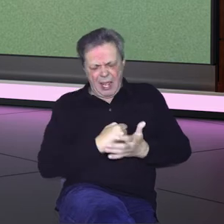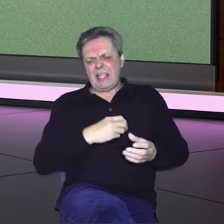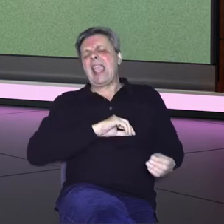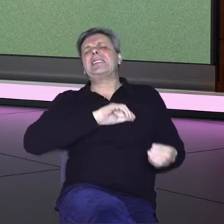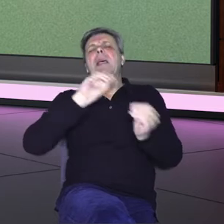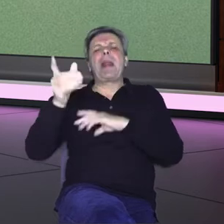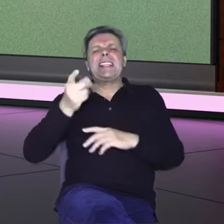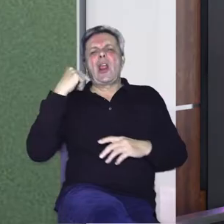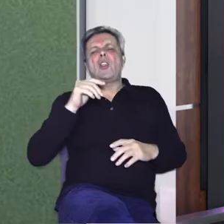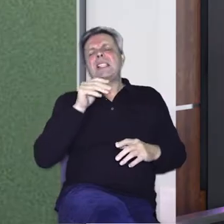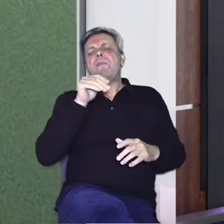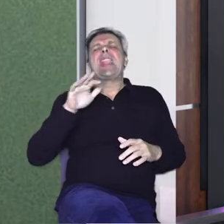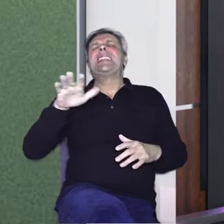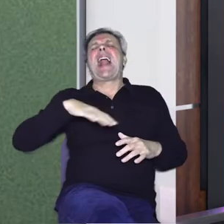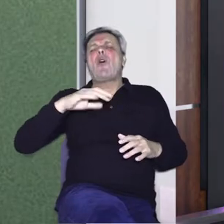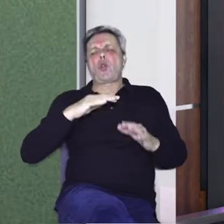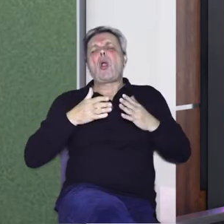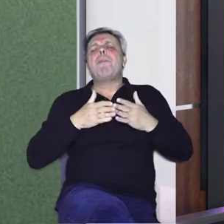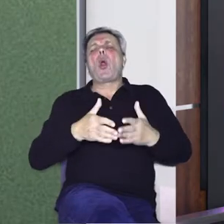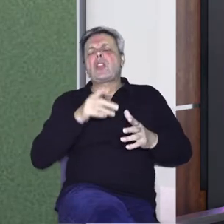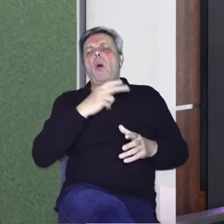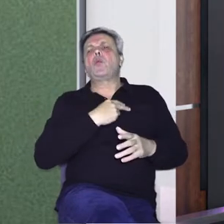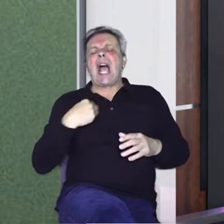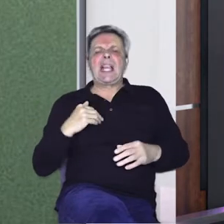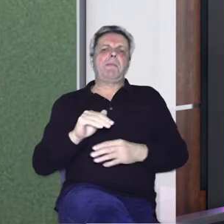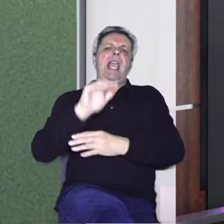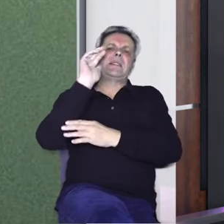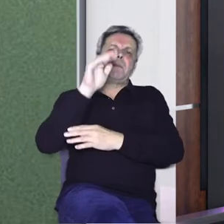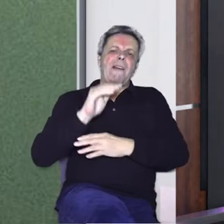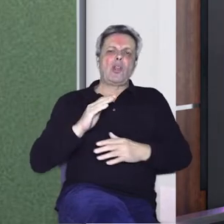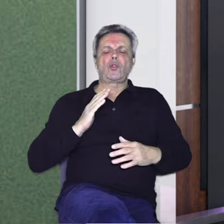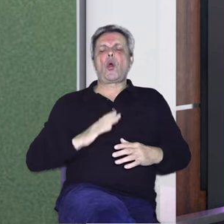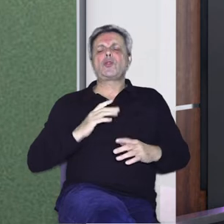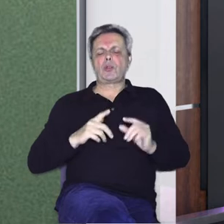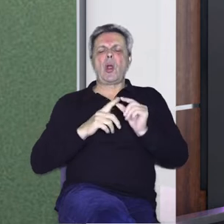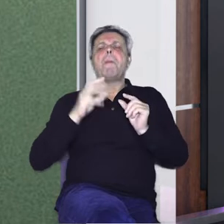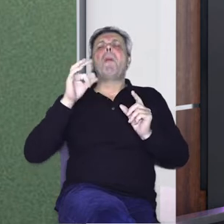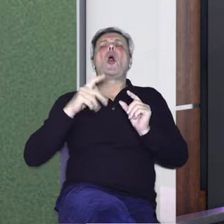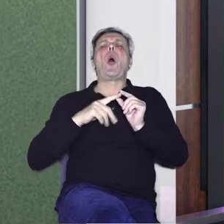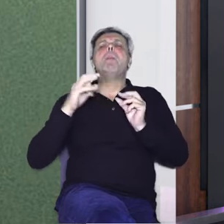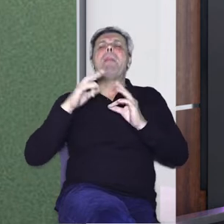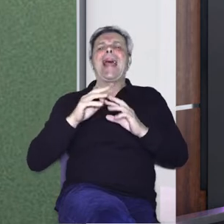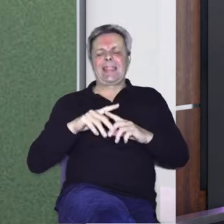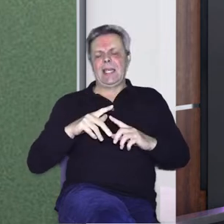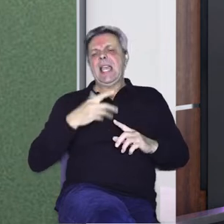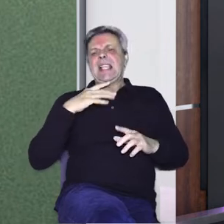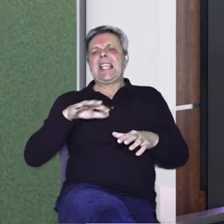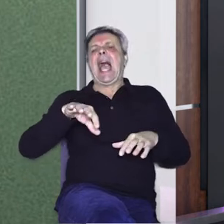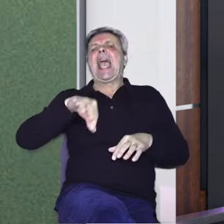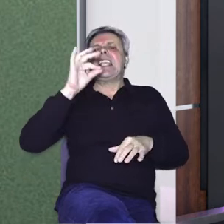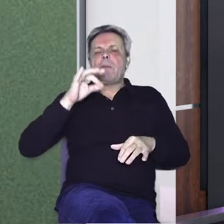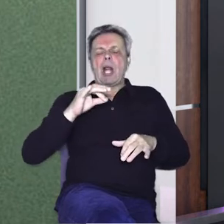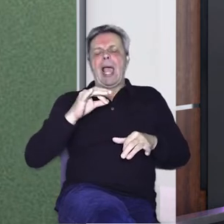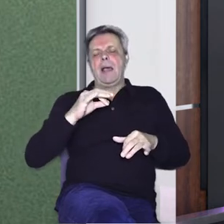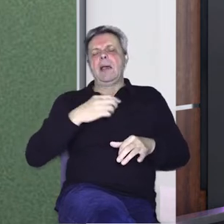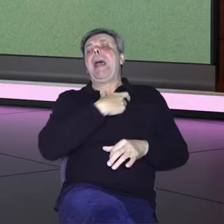Slavonskog broda u Zagreb. Zaokrenio totalnu karijeru, prijavio se kod gospodine Nikoline Poropat na izbor za mistera Hrvatske, odnosno mistera